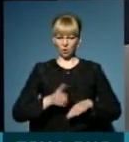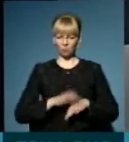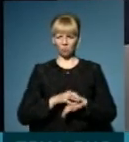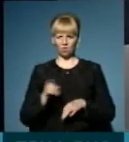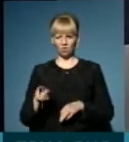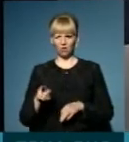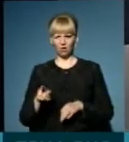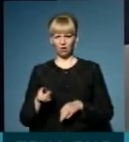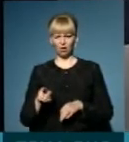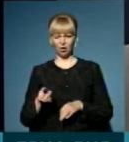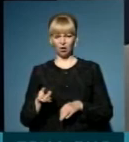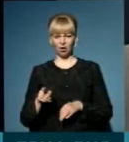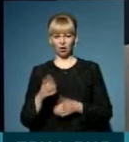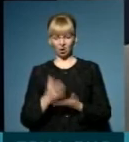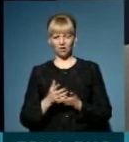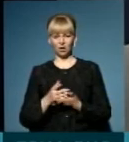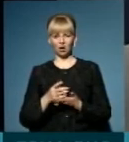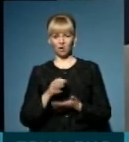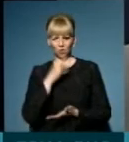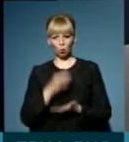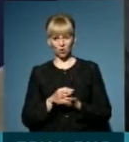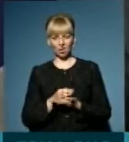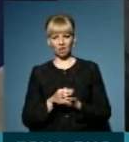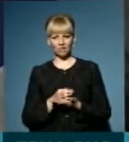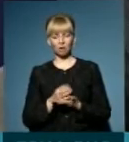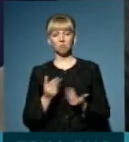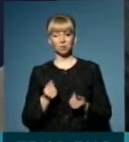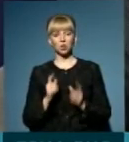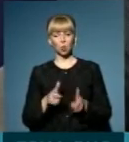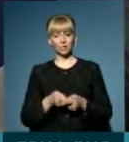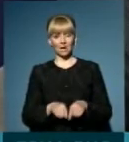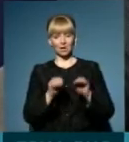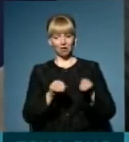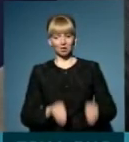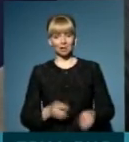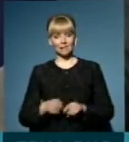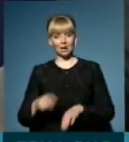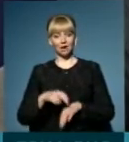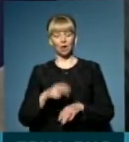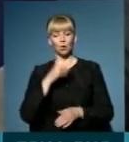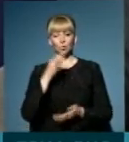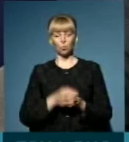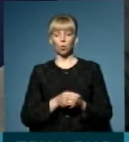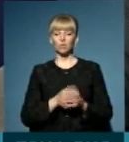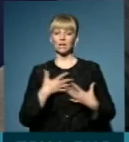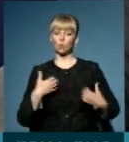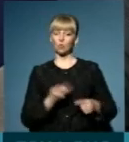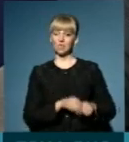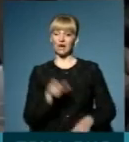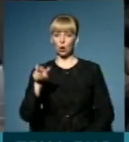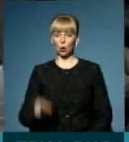хворобу і він її пропустить, у нього є відповідальність передбачена? Безумовно, згідно цієї декларації, тому що цей лікар відповідає за здоров'я цієї людини.